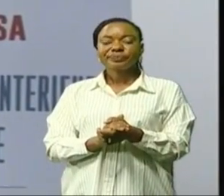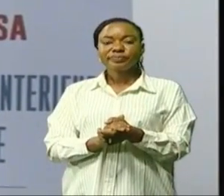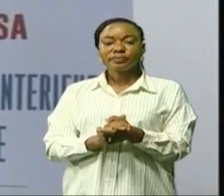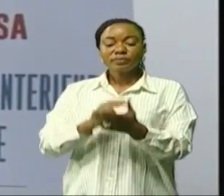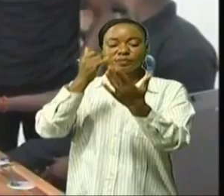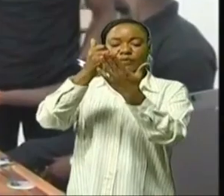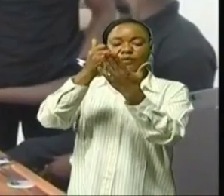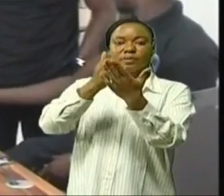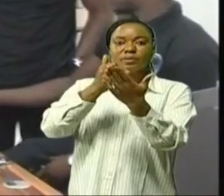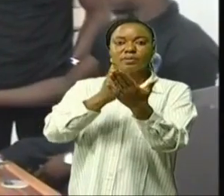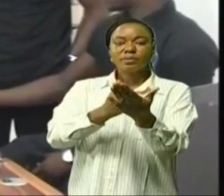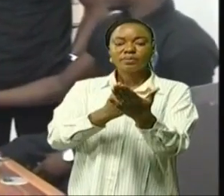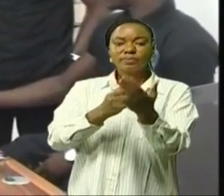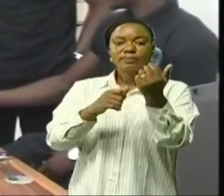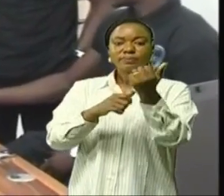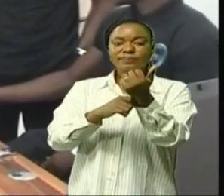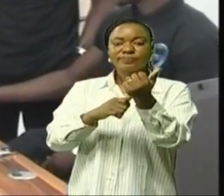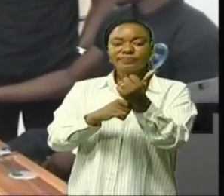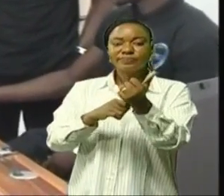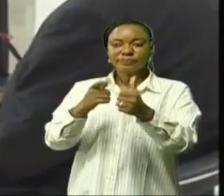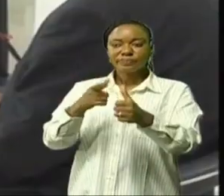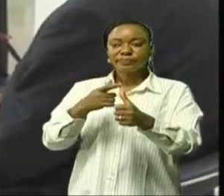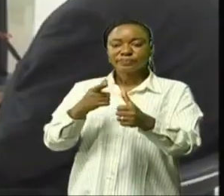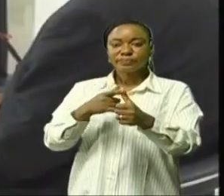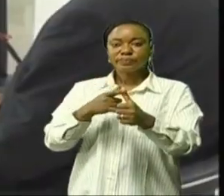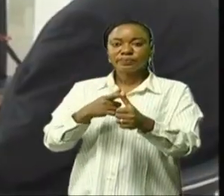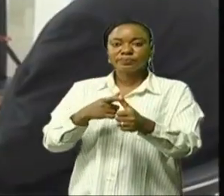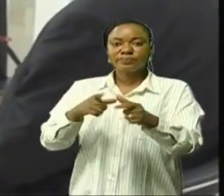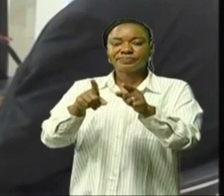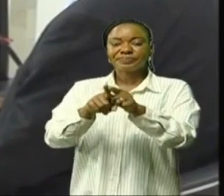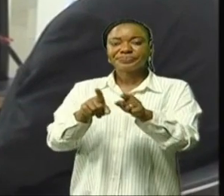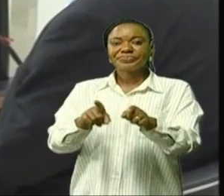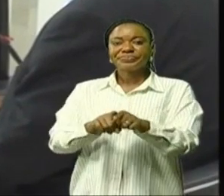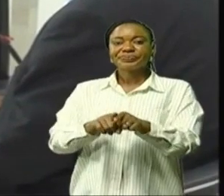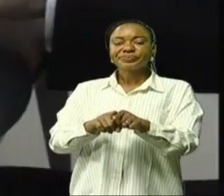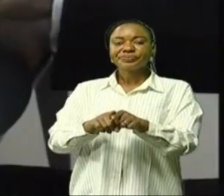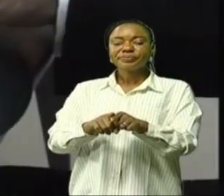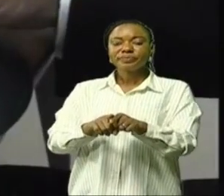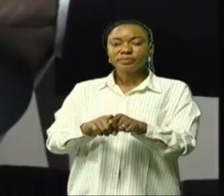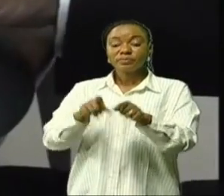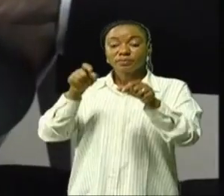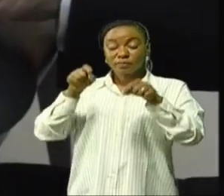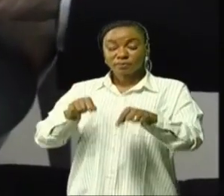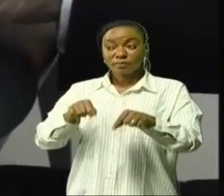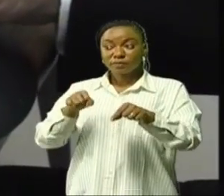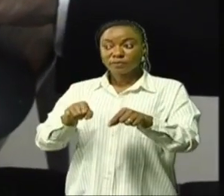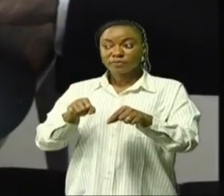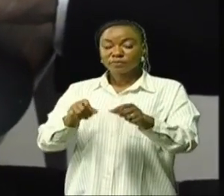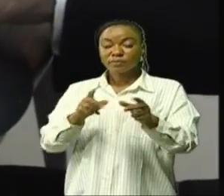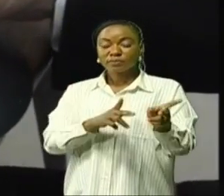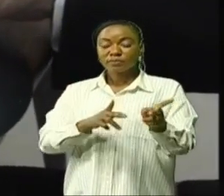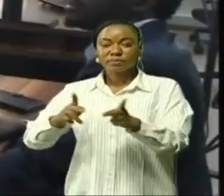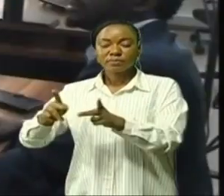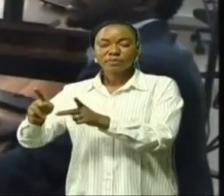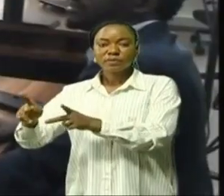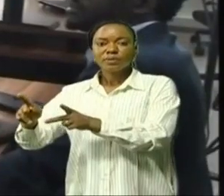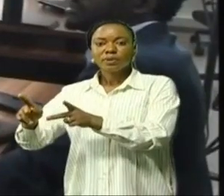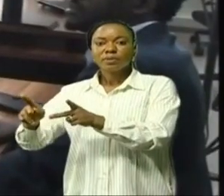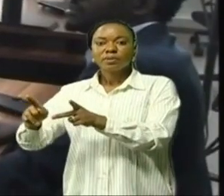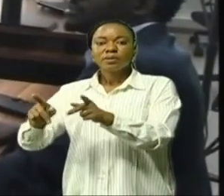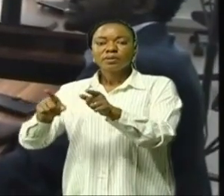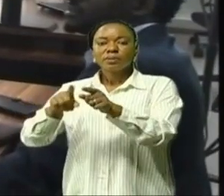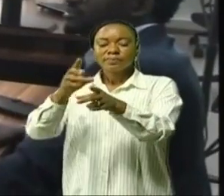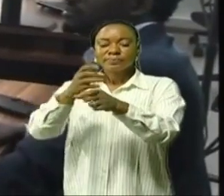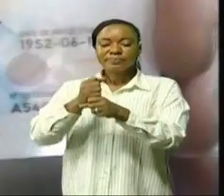identification du récurrent d'abord de livrance de la carte par la suite c'est désormais la procédure relative à l